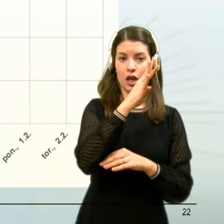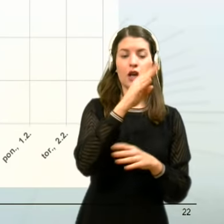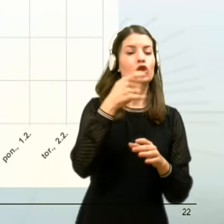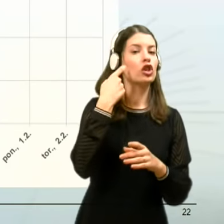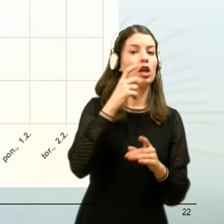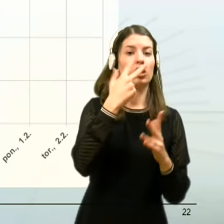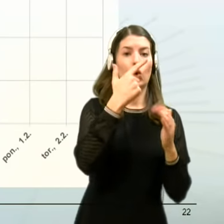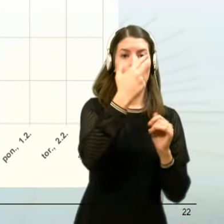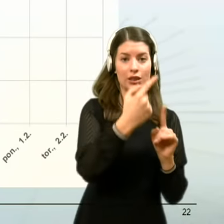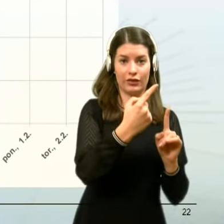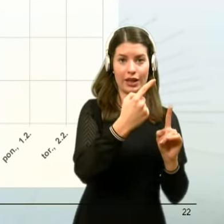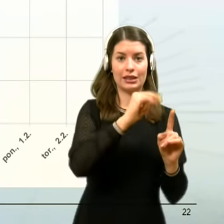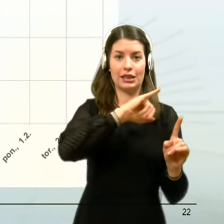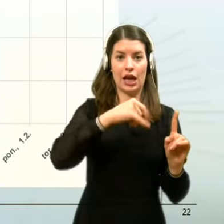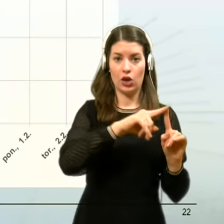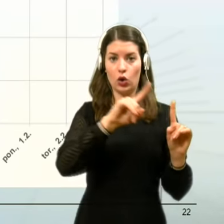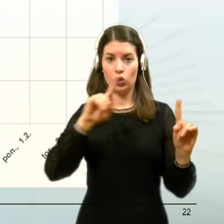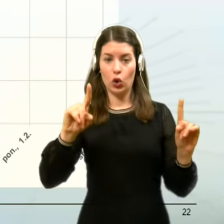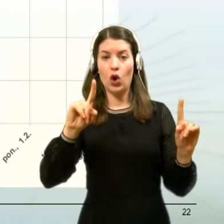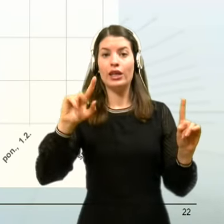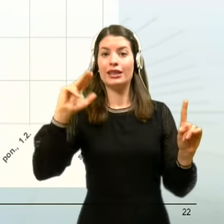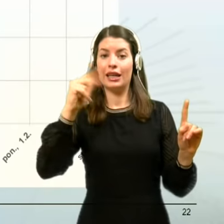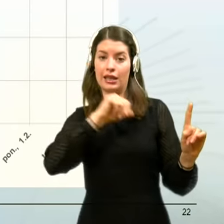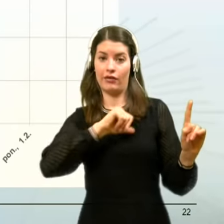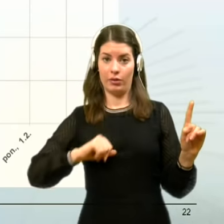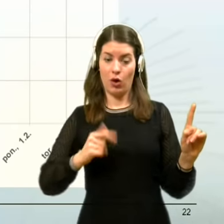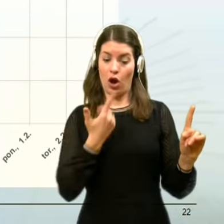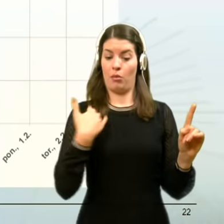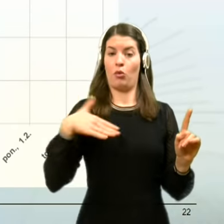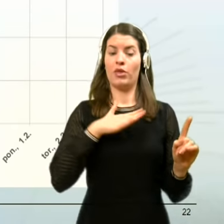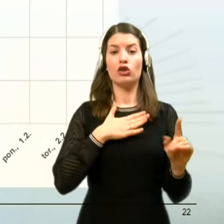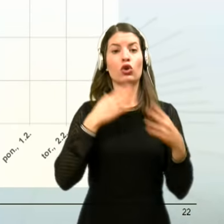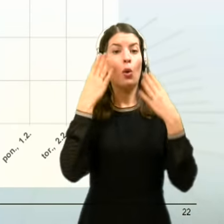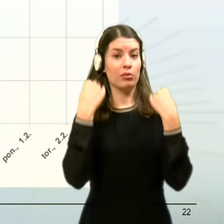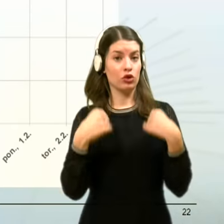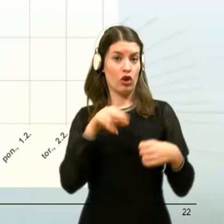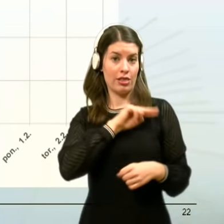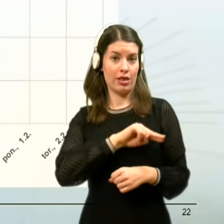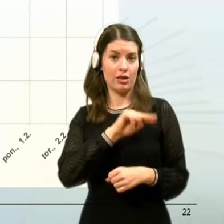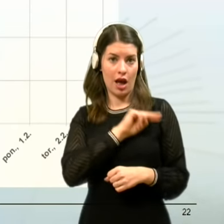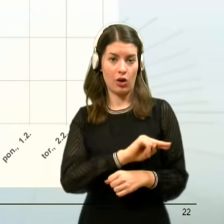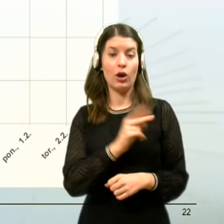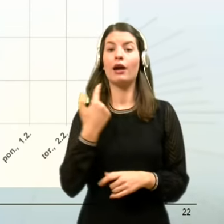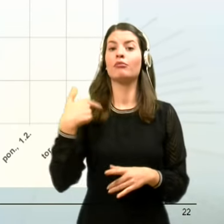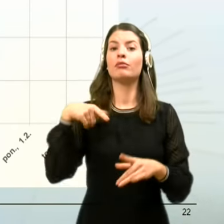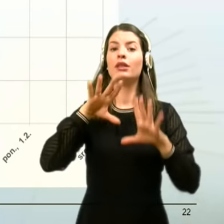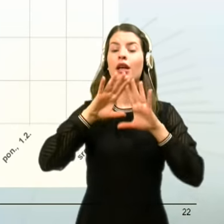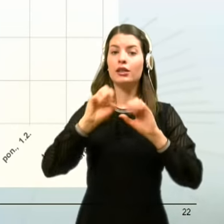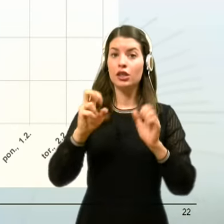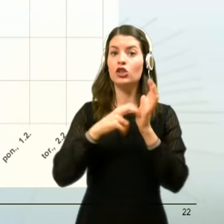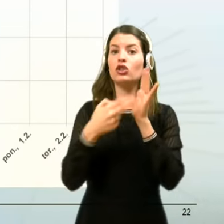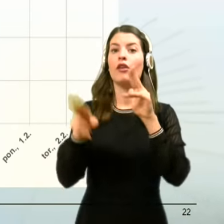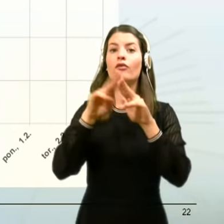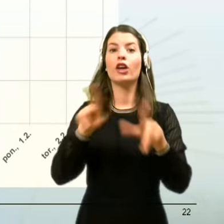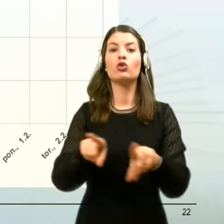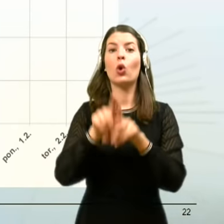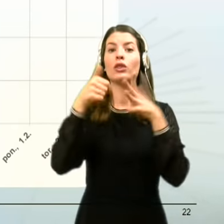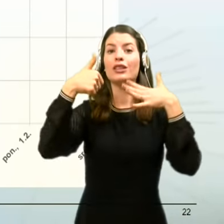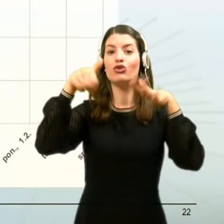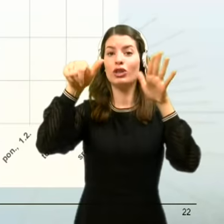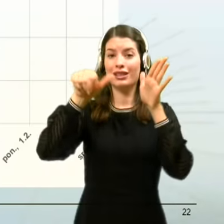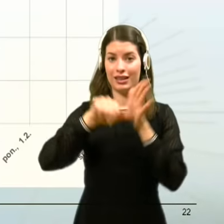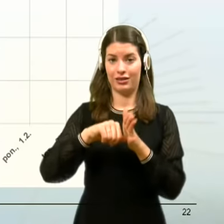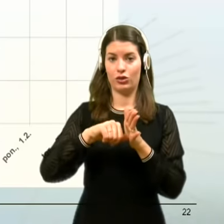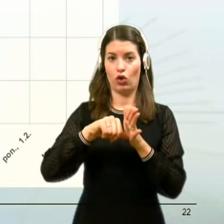srede 3. februarja policisti v obrednih nalogah, ki iz naše pristojnosti opravili še več kot 16 tisoč